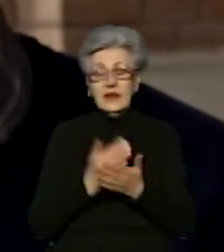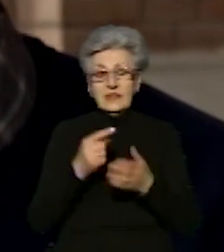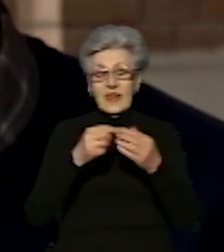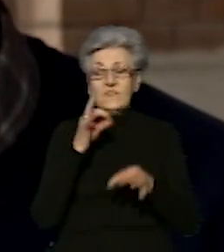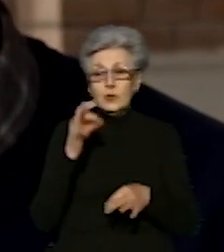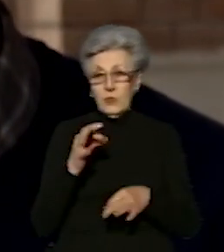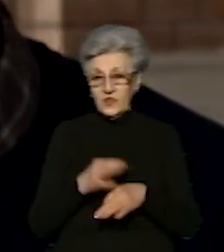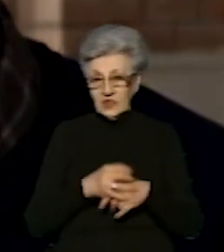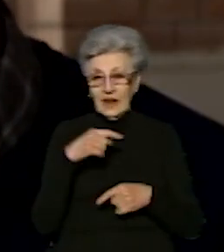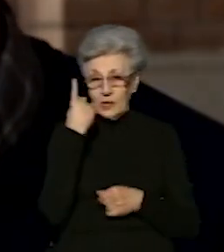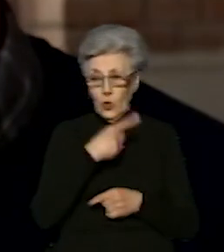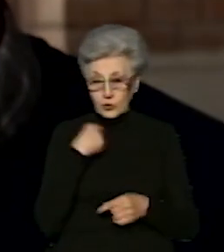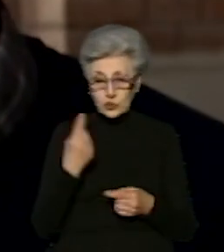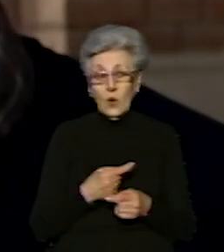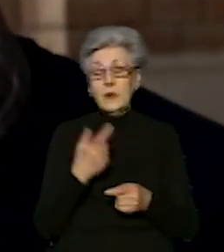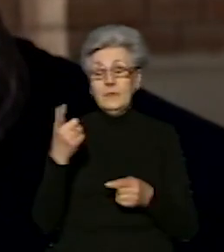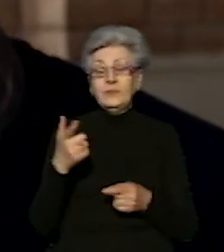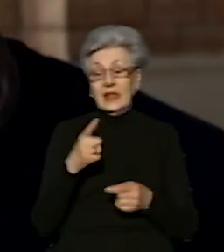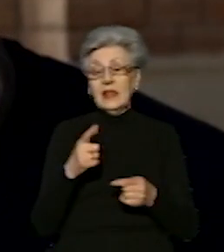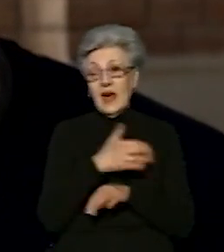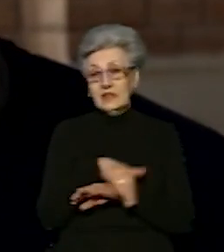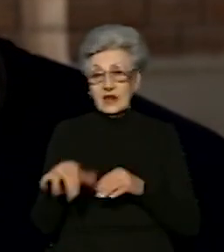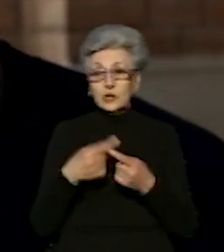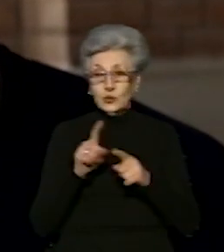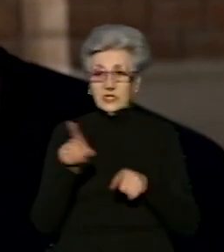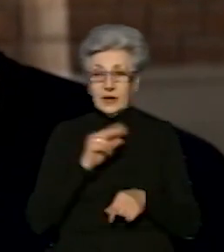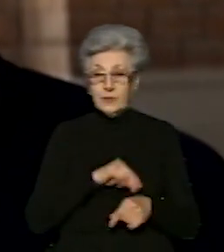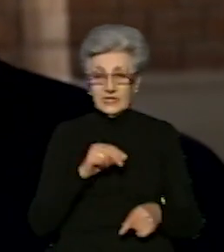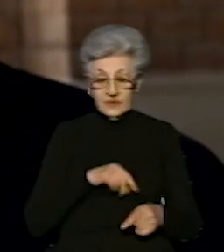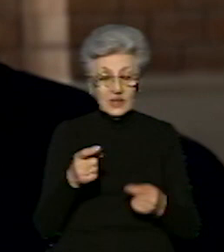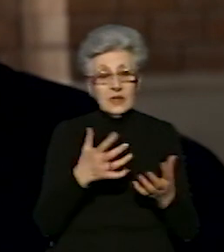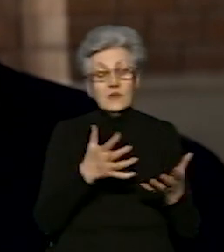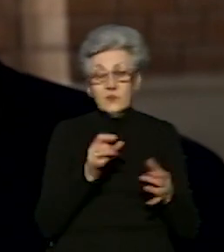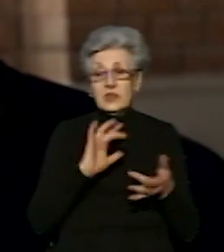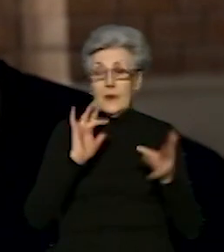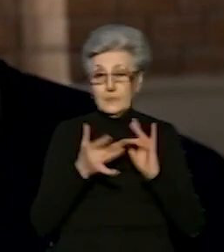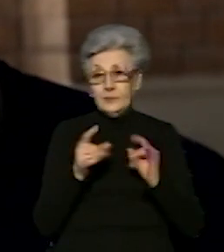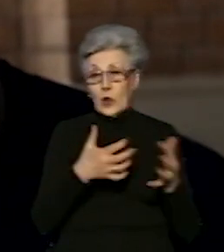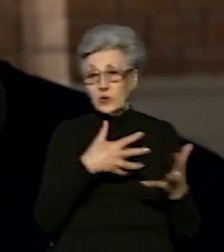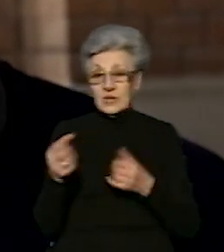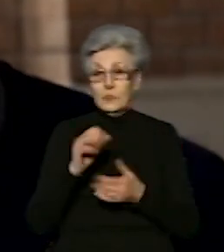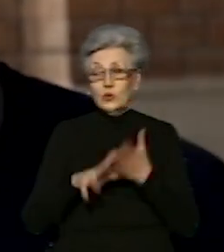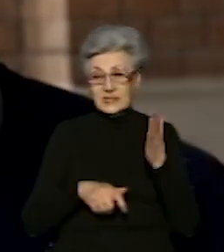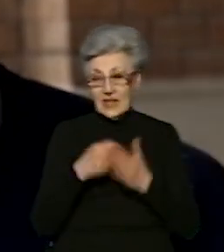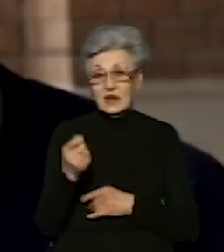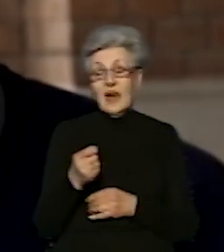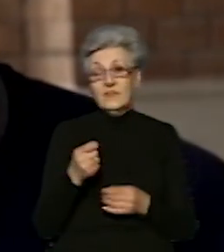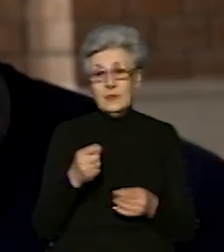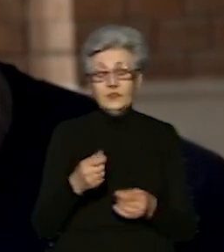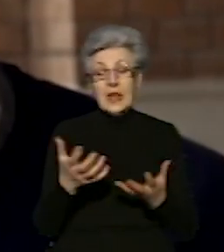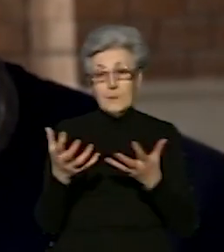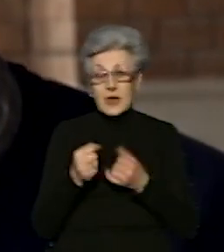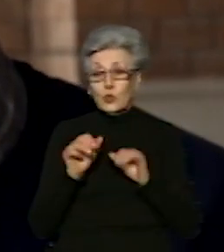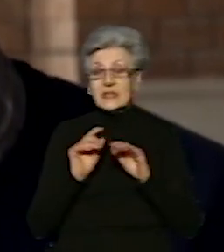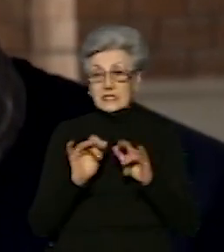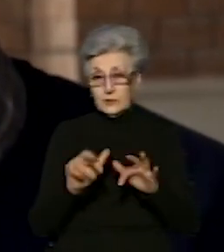надходять на електронні адреси цих працівників, вони знайомляться з ними, роздруковують, формовують таку особову справу абітурієнта. І